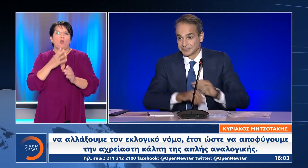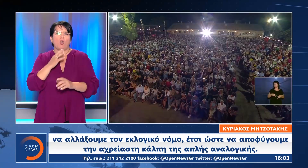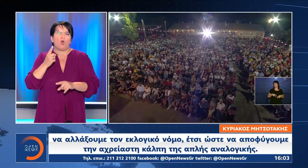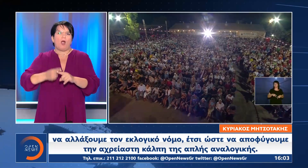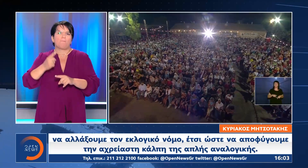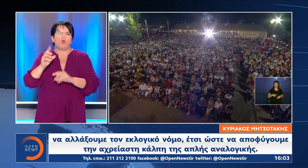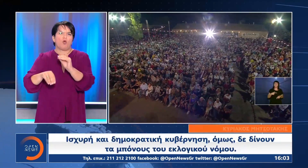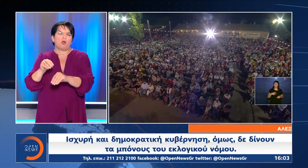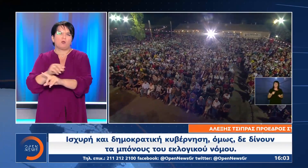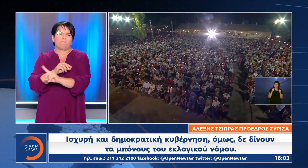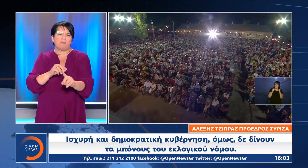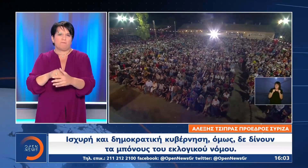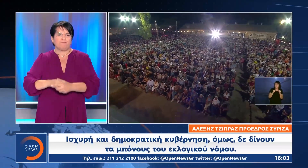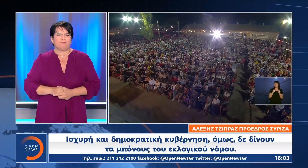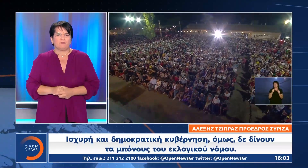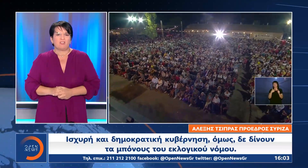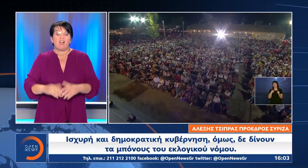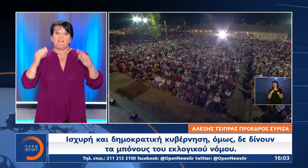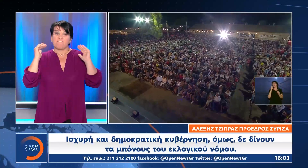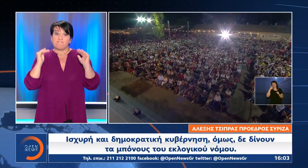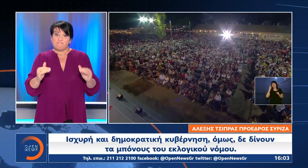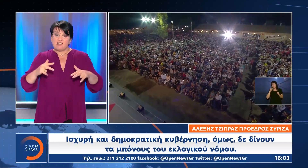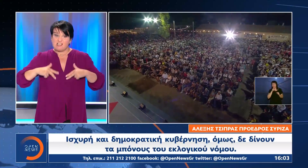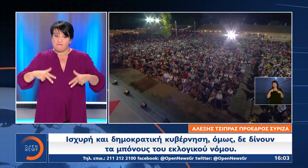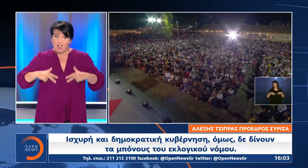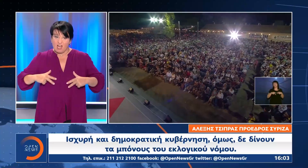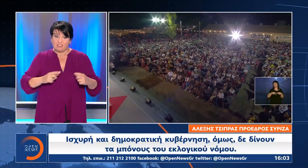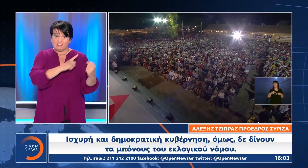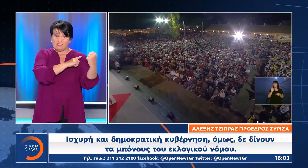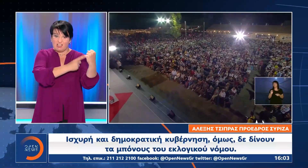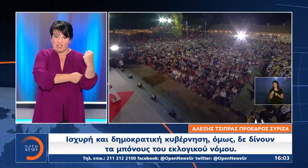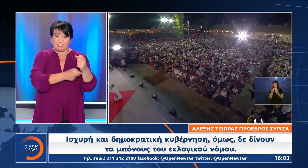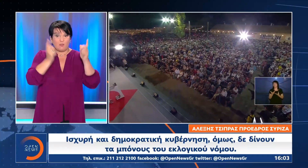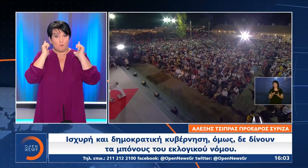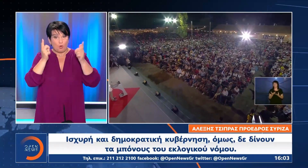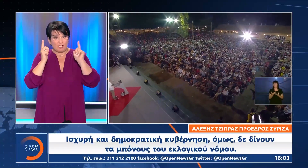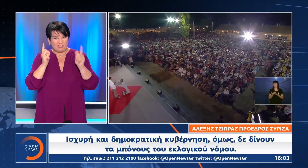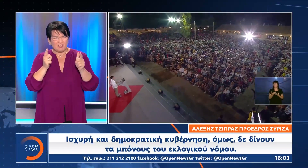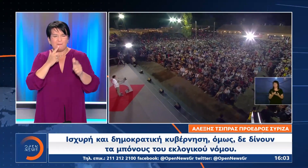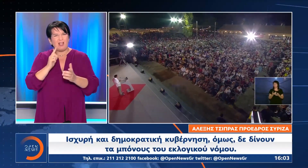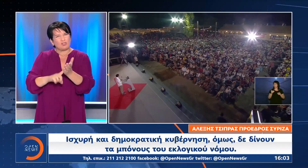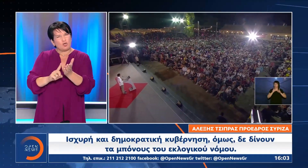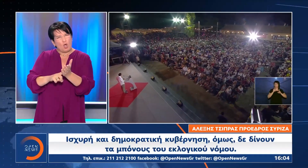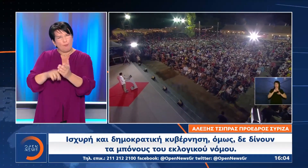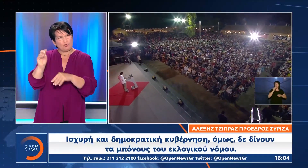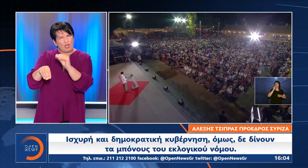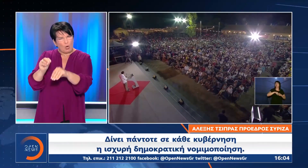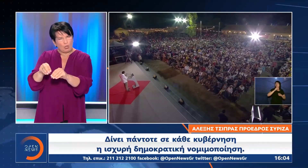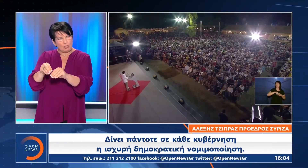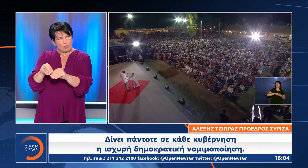αναλογικής Ισχυρή και δημοκρατική κυβέρνηση όμως Δεν δίνουν τα μπόνους Του εκλογικού νόμου